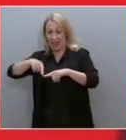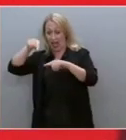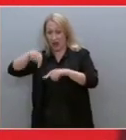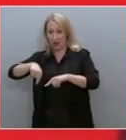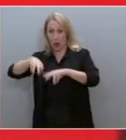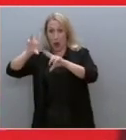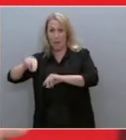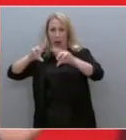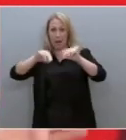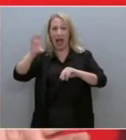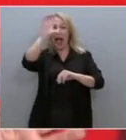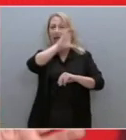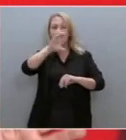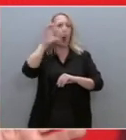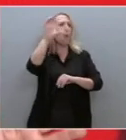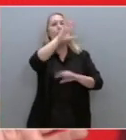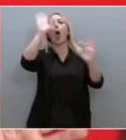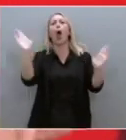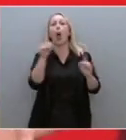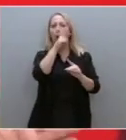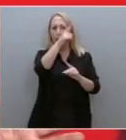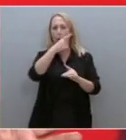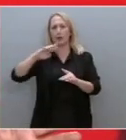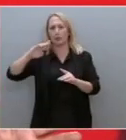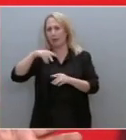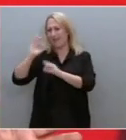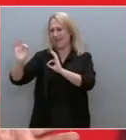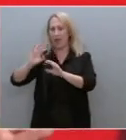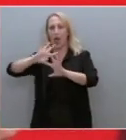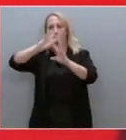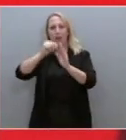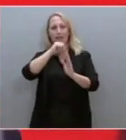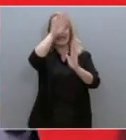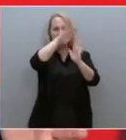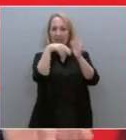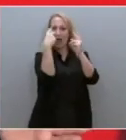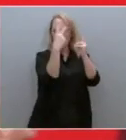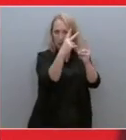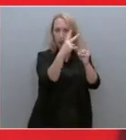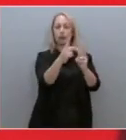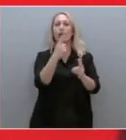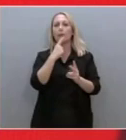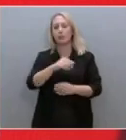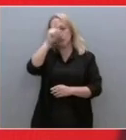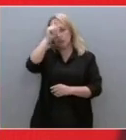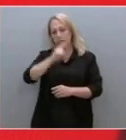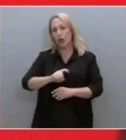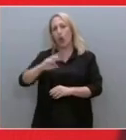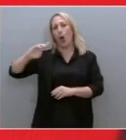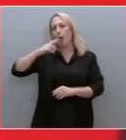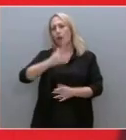μέσα από τις διαδικασίες που προβλέπει το Σύνταγμα και αφορούν την κοινοβουλευτική